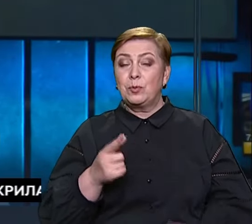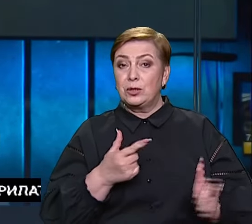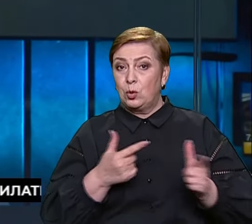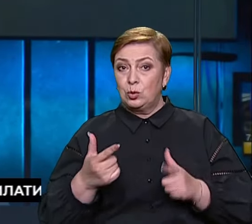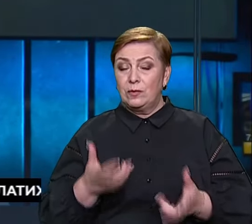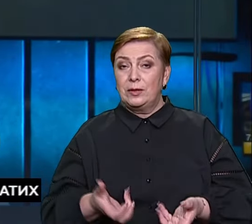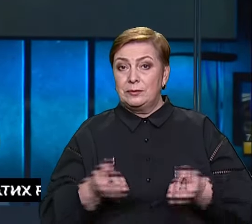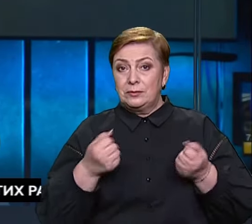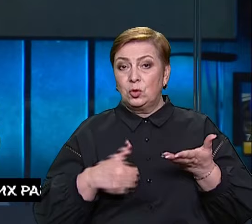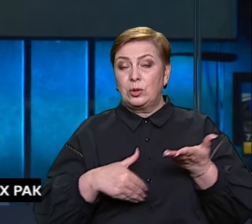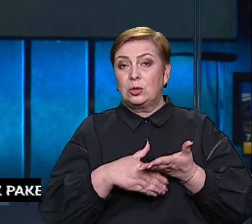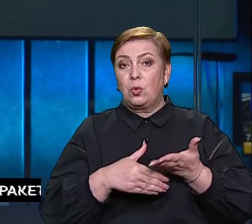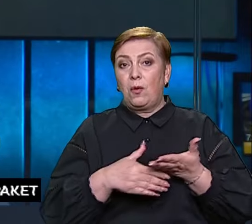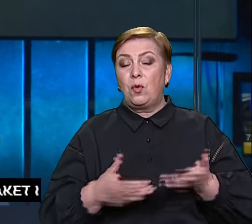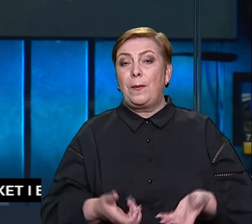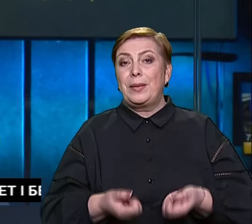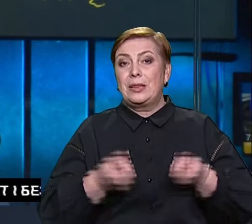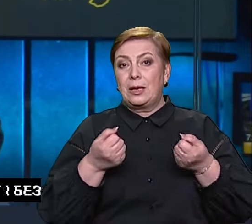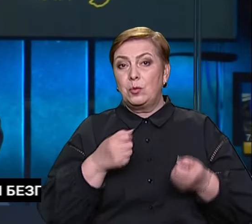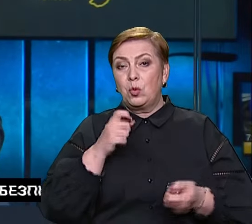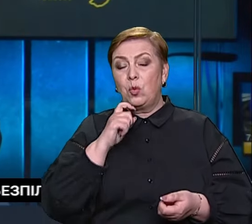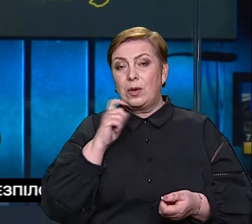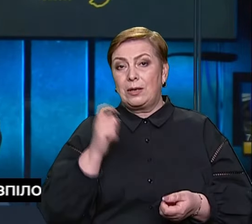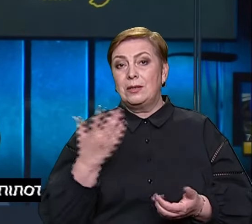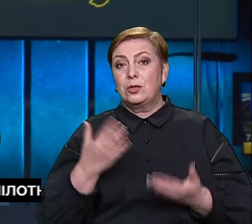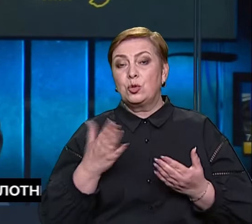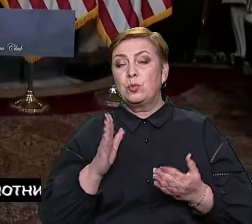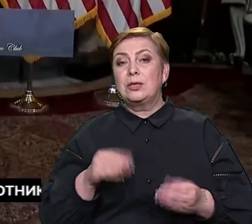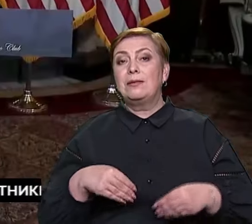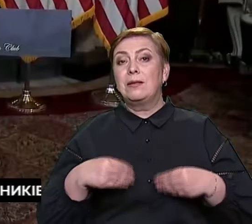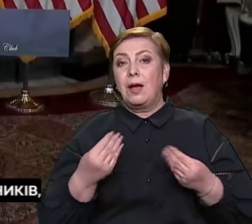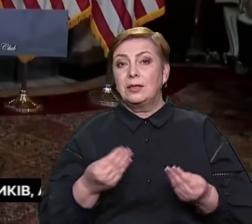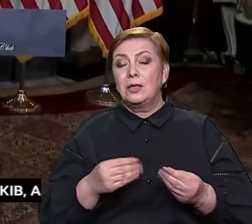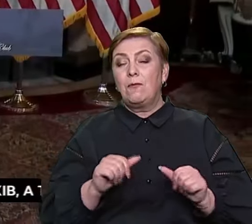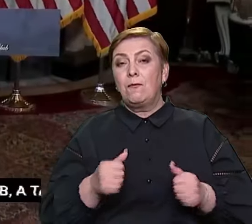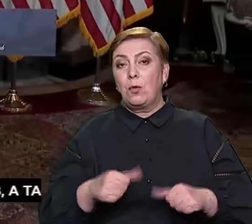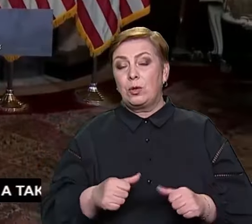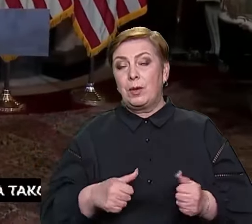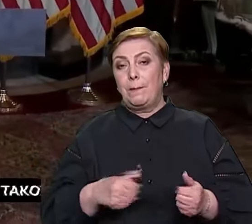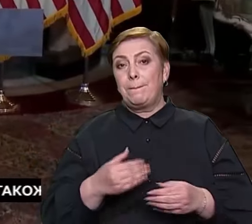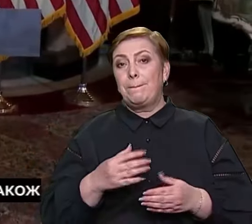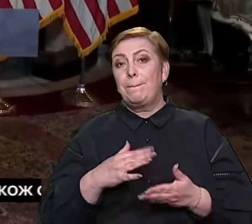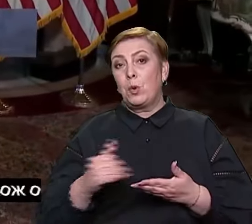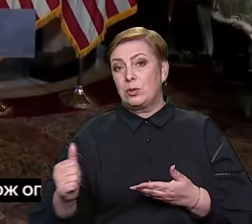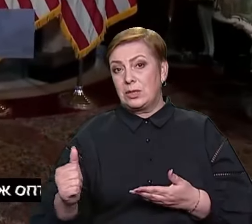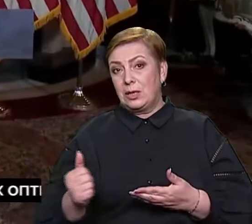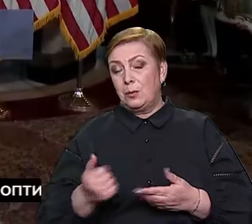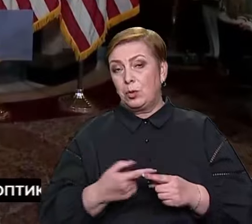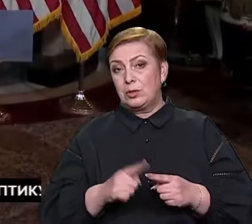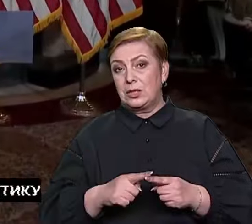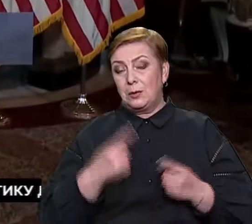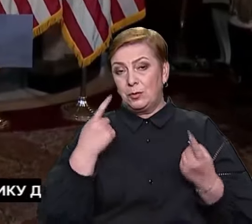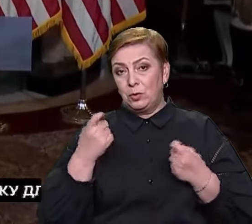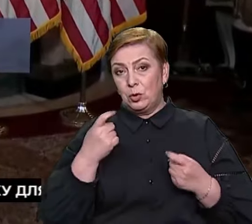додаткову допомогу Україні, якщо вона буде надана у формі позики. Про таке заявив колишній президент Сполучених Штатів і теперішній